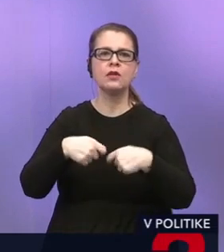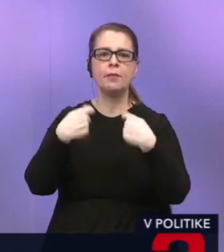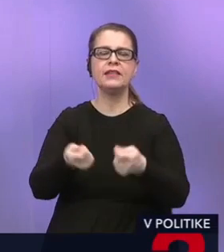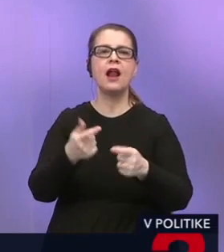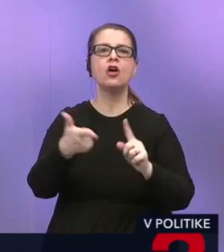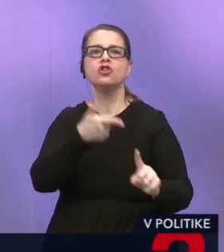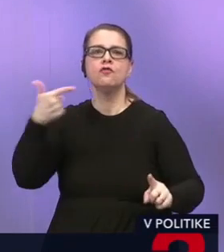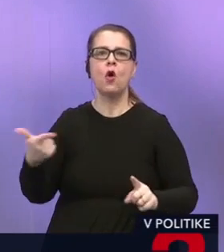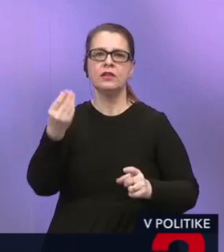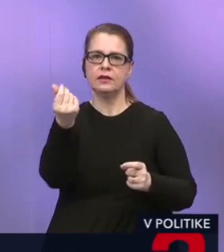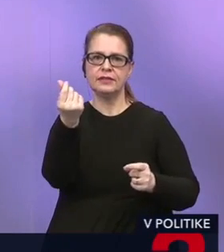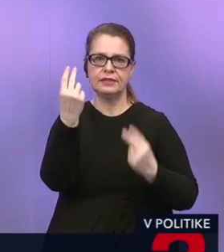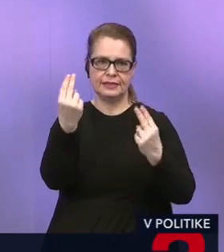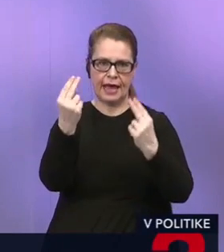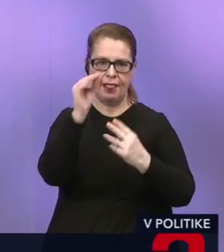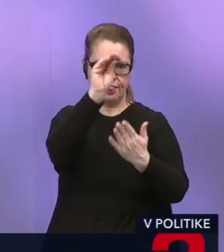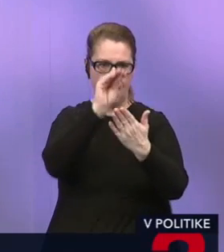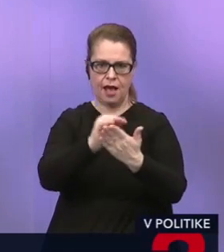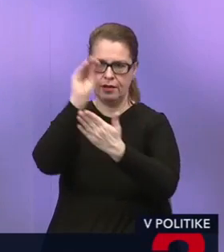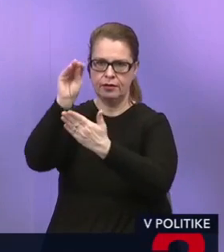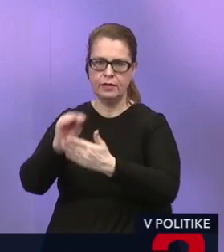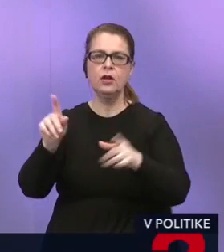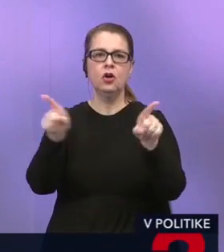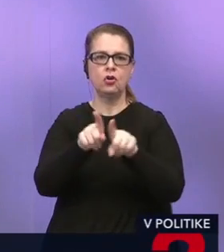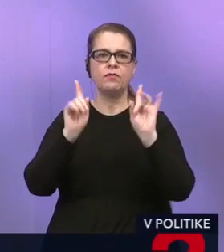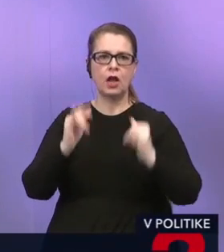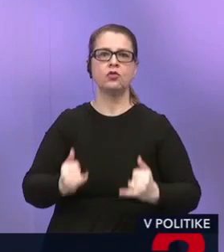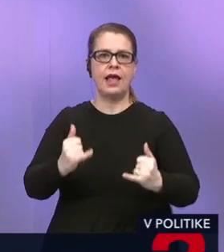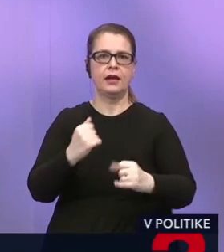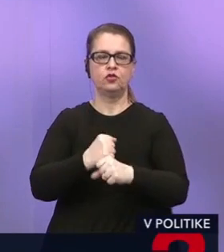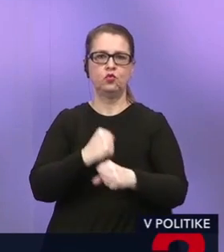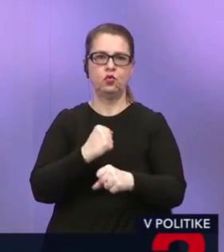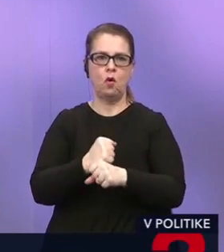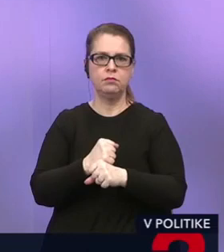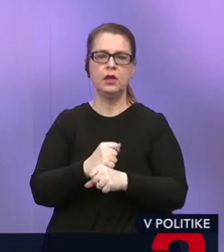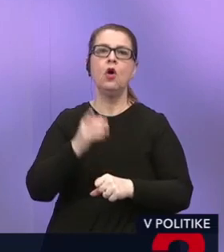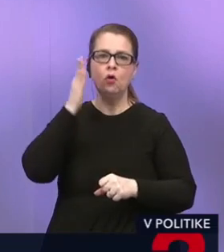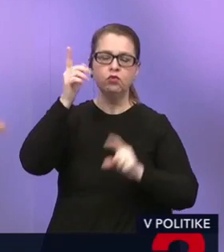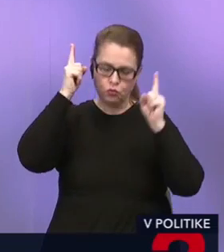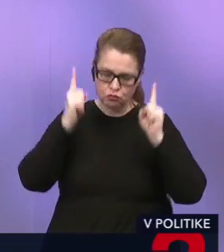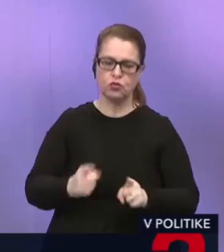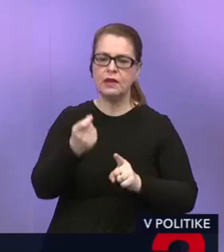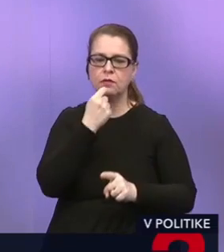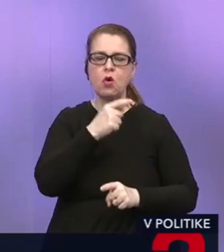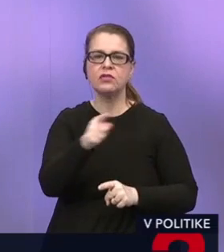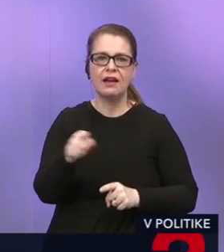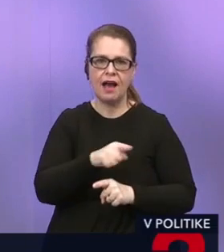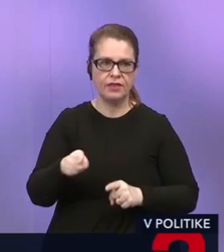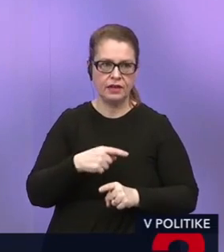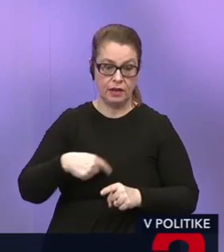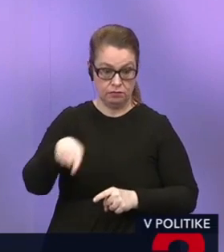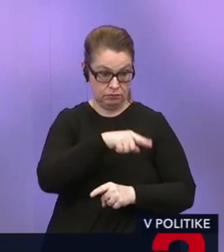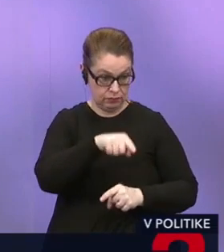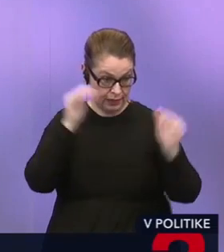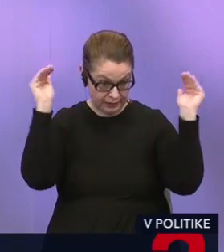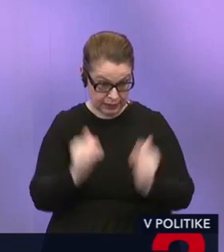dvojité meny, teda dvojité ceny. To znamená, že rovnako to môžeme urobiť aj teraz, že budú musieť na tie potraviny, ktoré sa zhodneme, že je